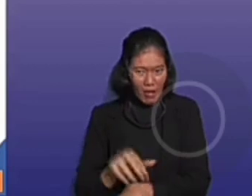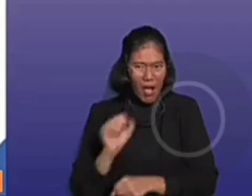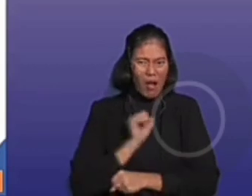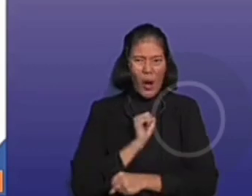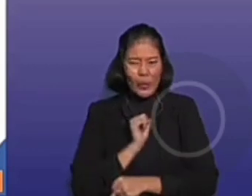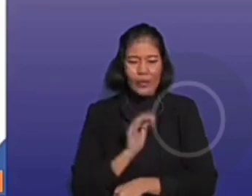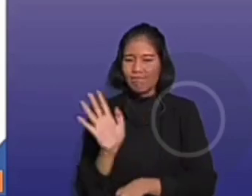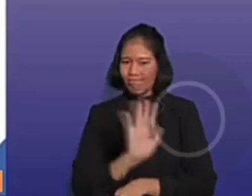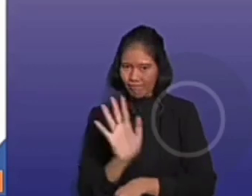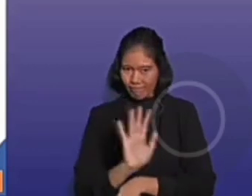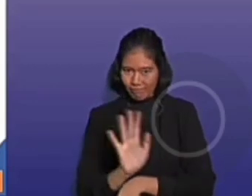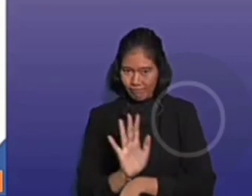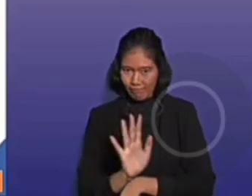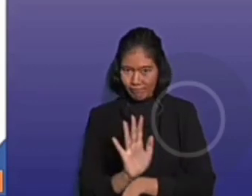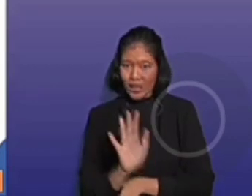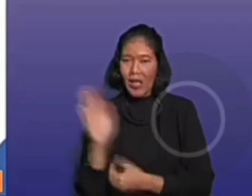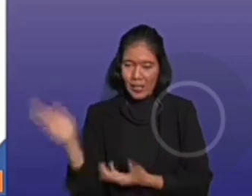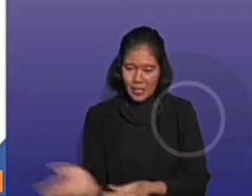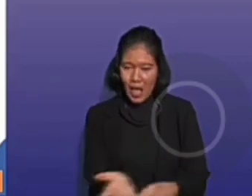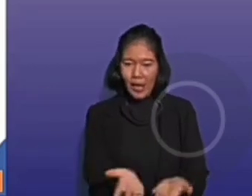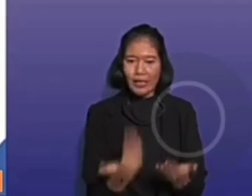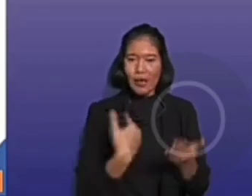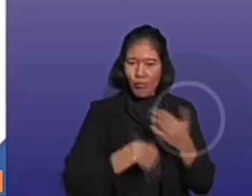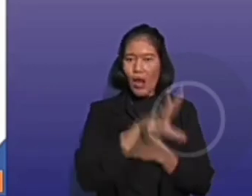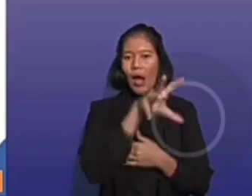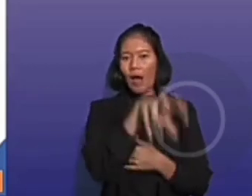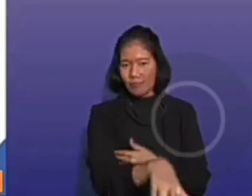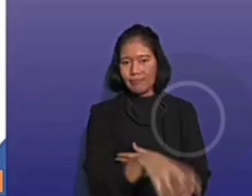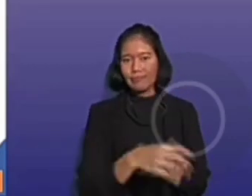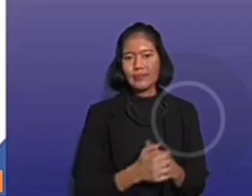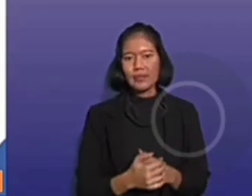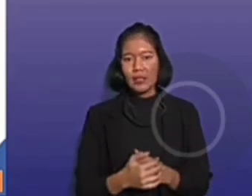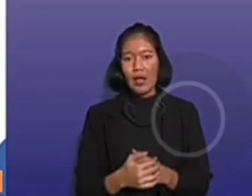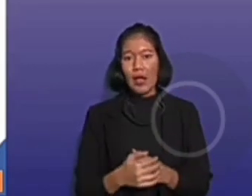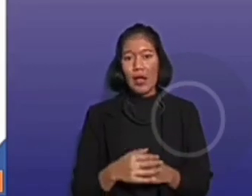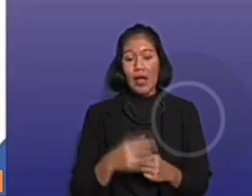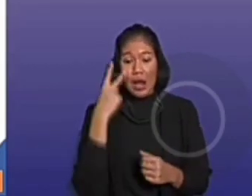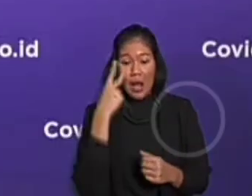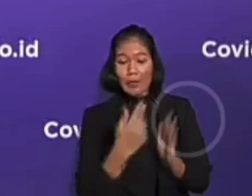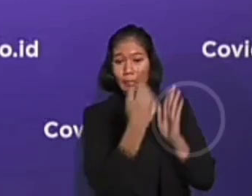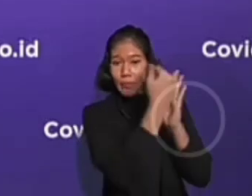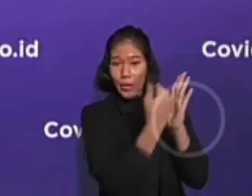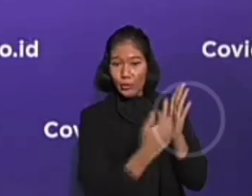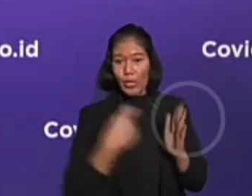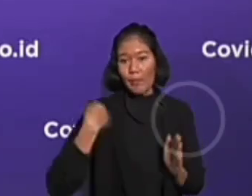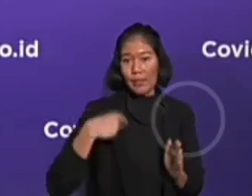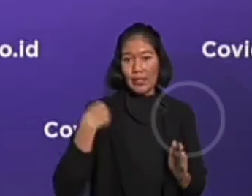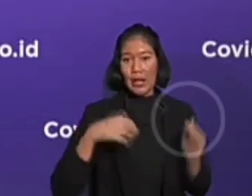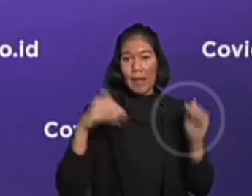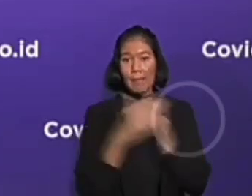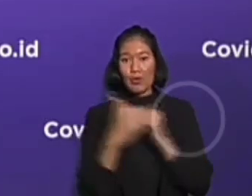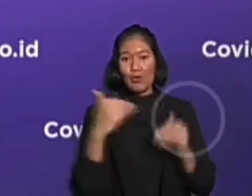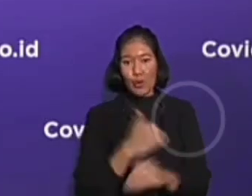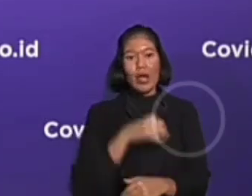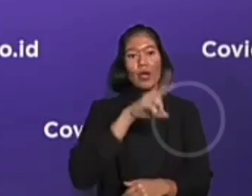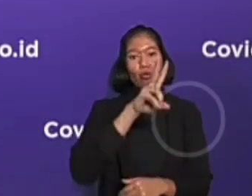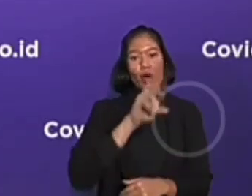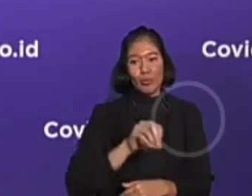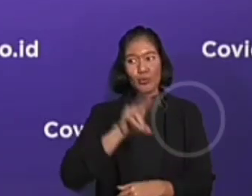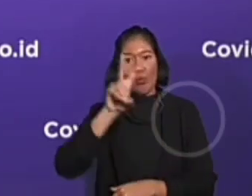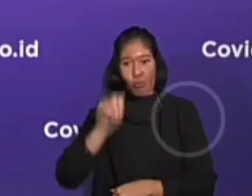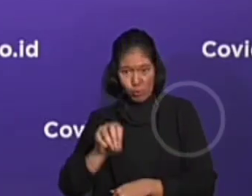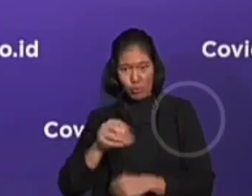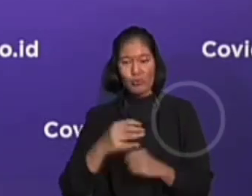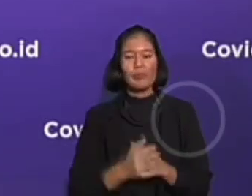kembali ke daerah asal sehubungan dengan Permen Hub nomor 25 tahun 2020. Tentu